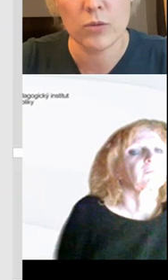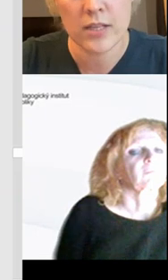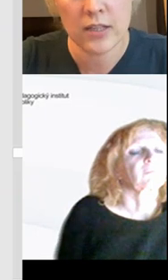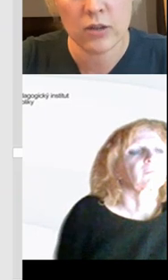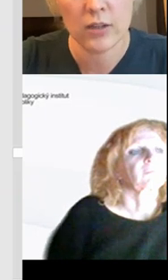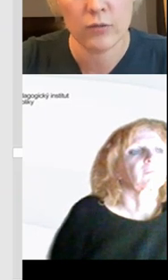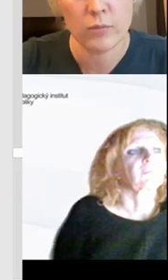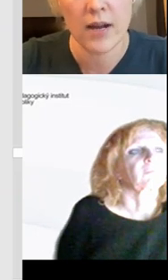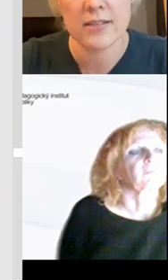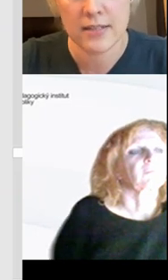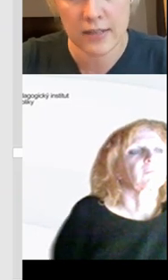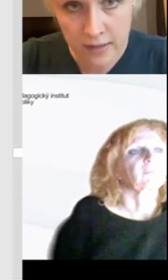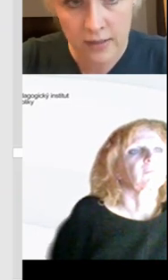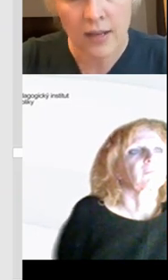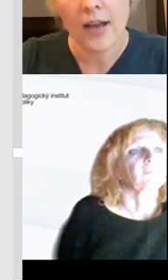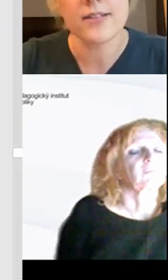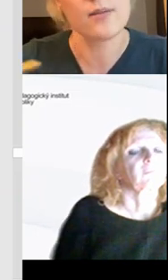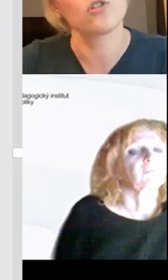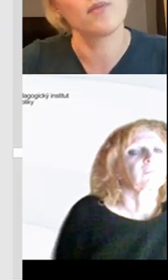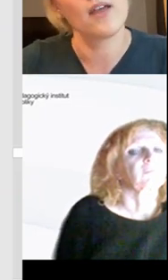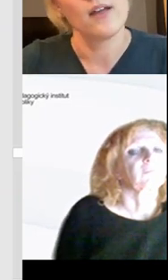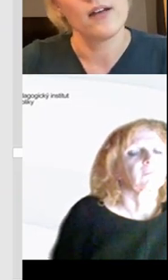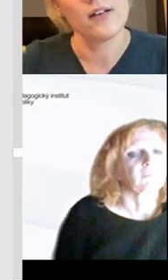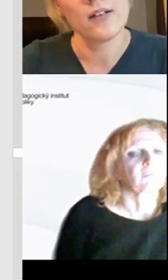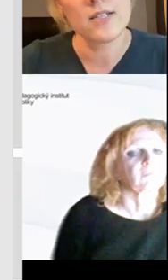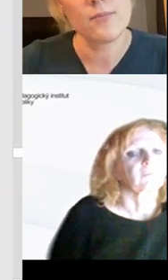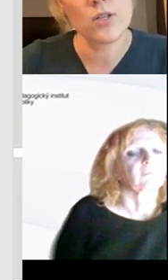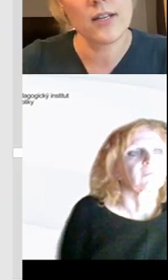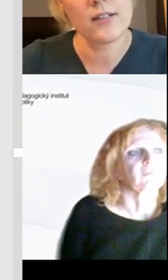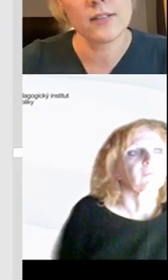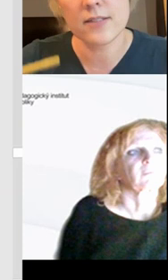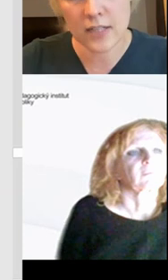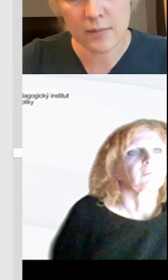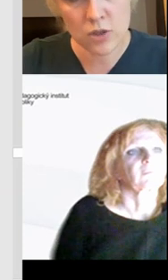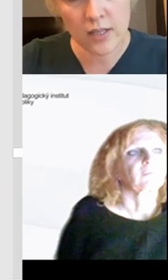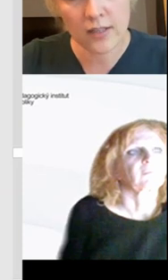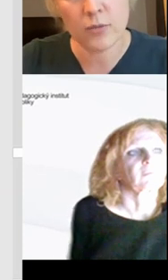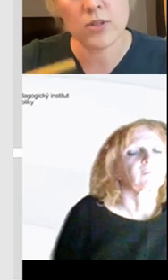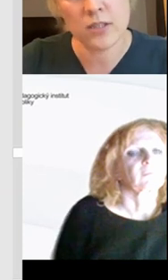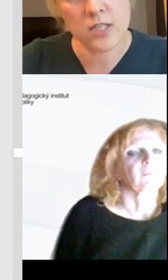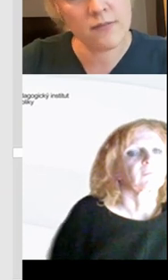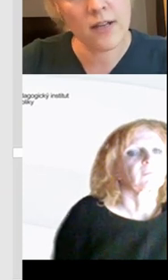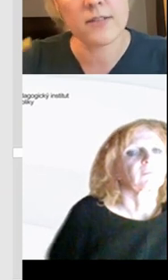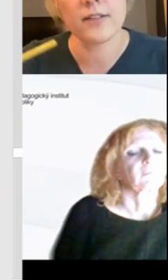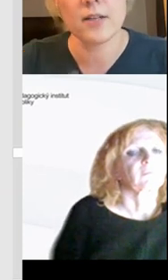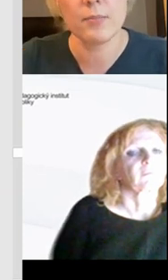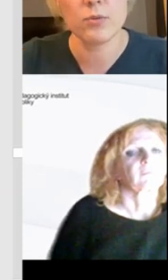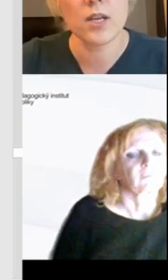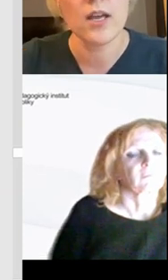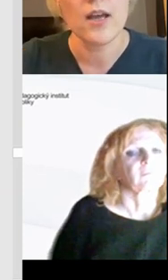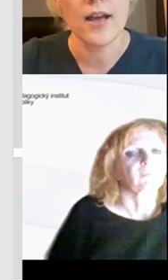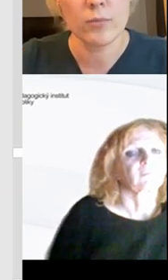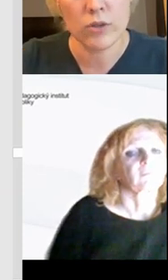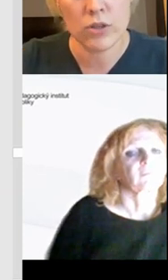nás to poslední, to je tvorba a sdílení, ale samozřejmě se můžete s některými žáky tam dostat dříve, s